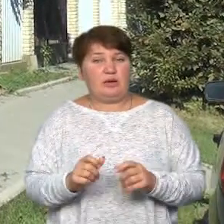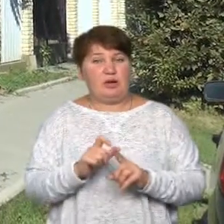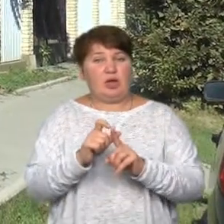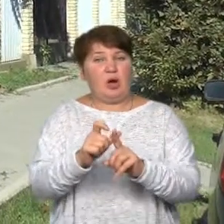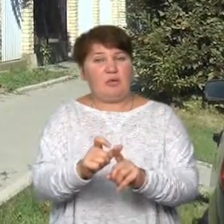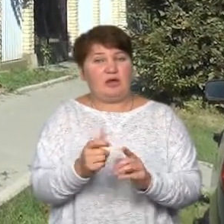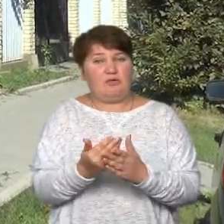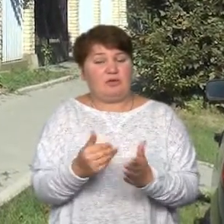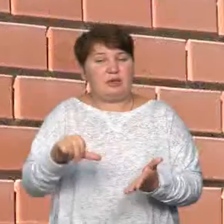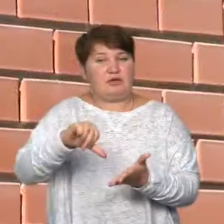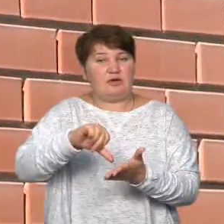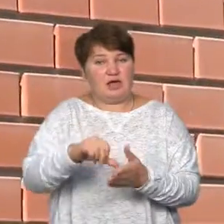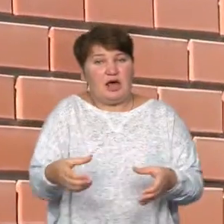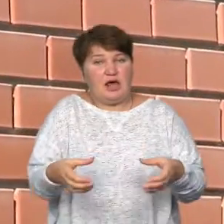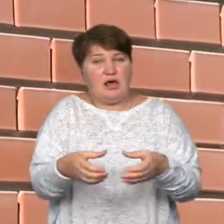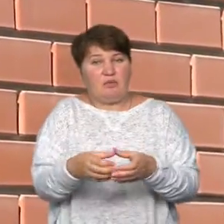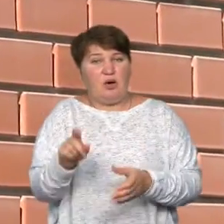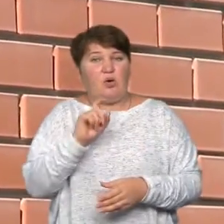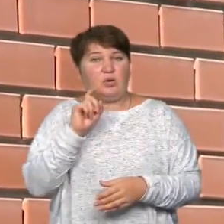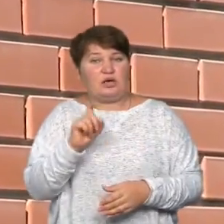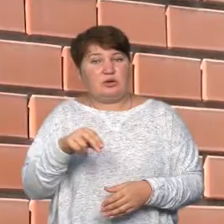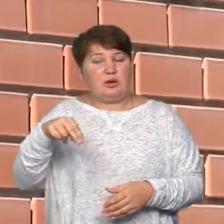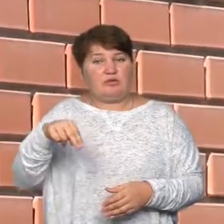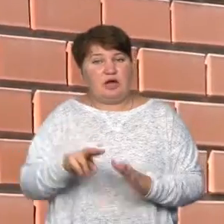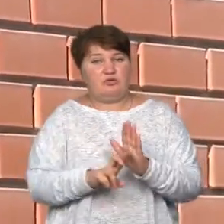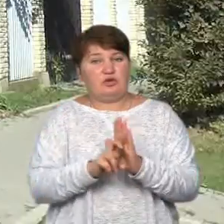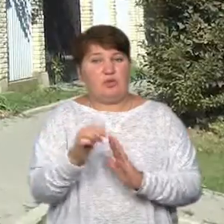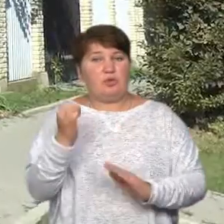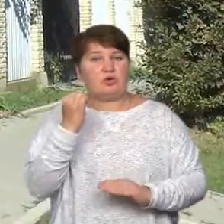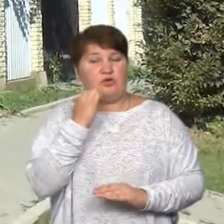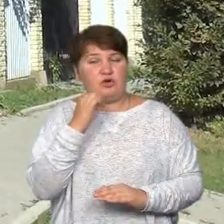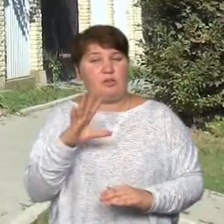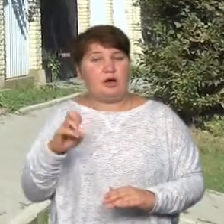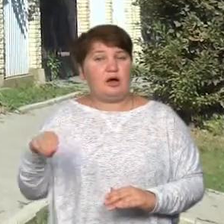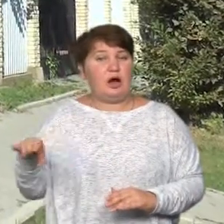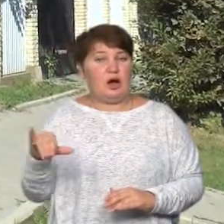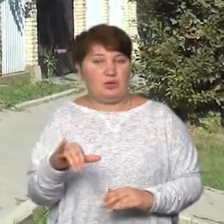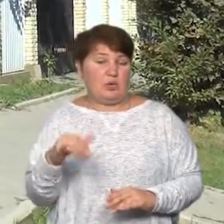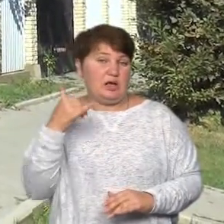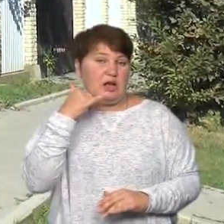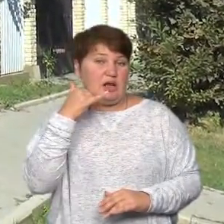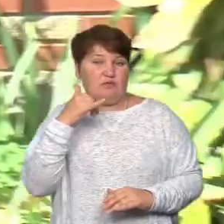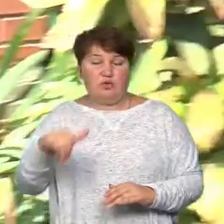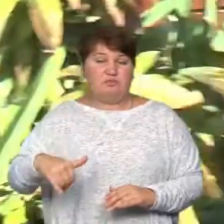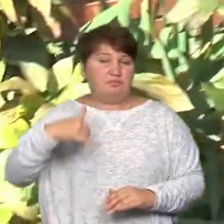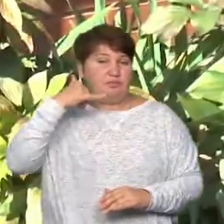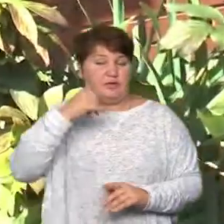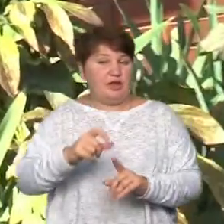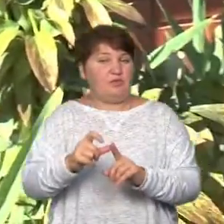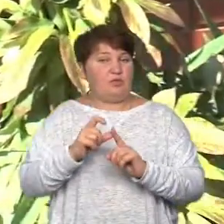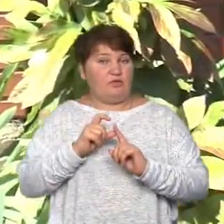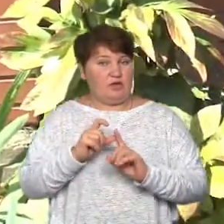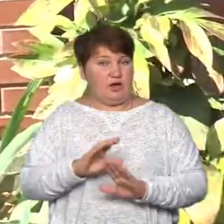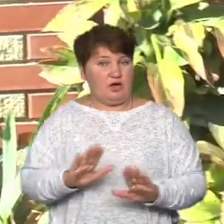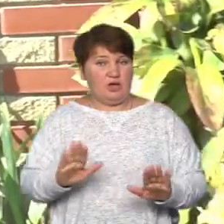представників єпархії Української православної церкви Московського патріархату. Проте на телефоні дзвінки вони не відповідають та не